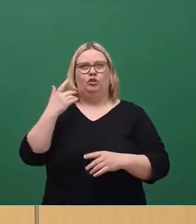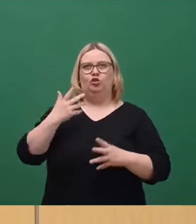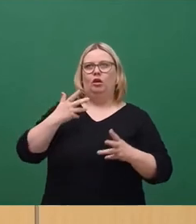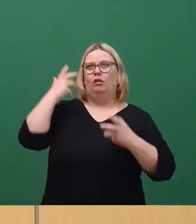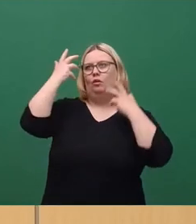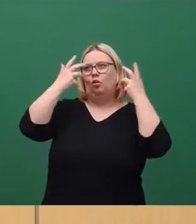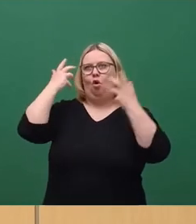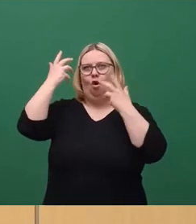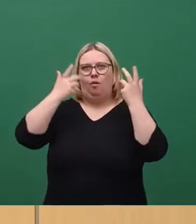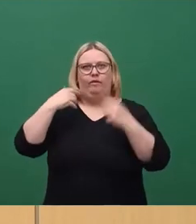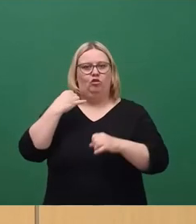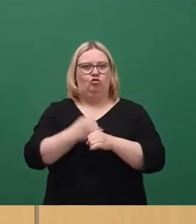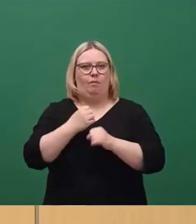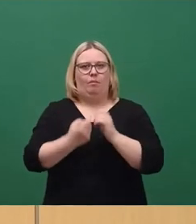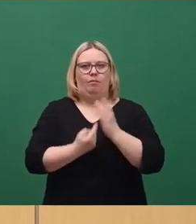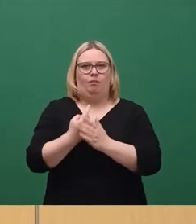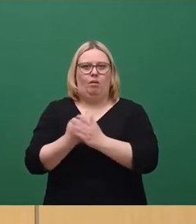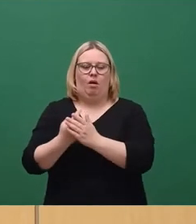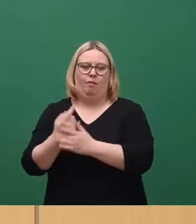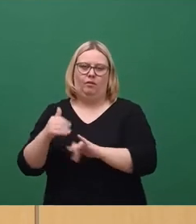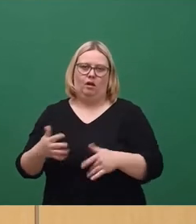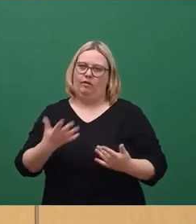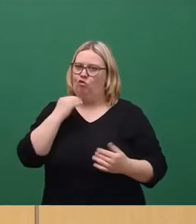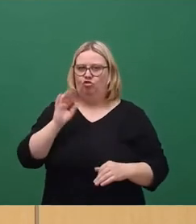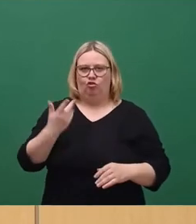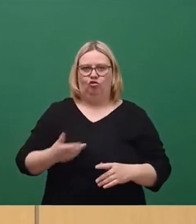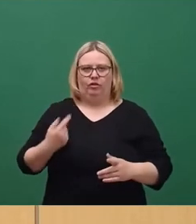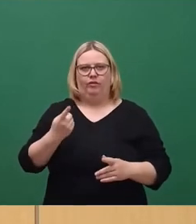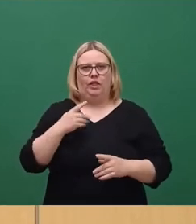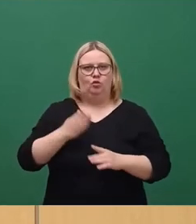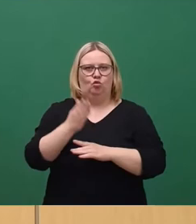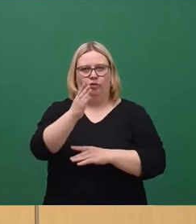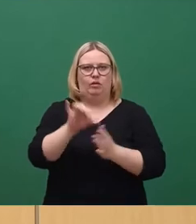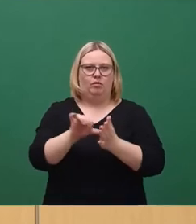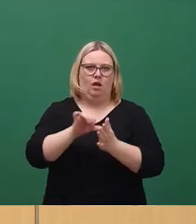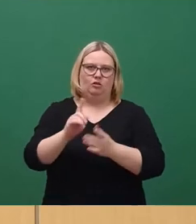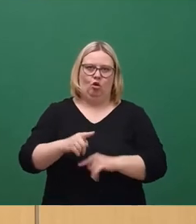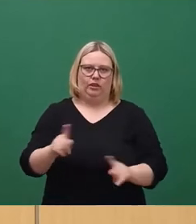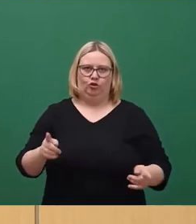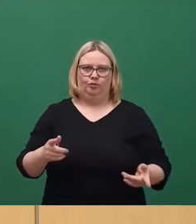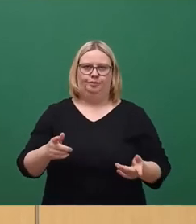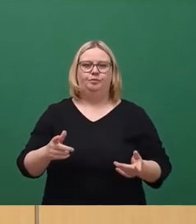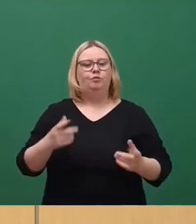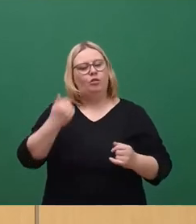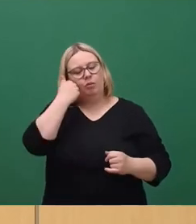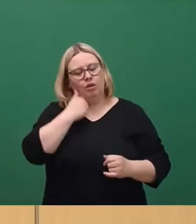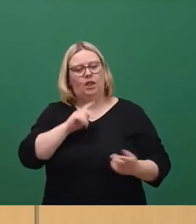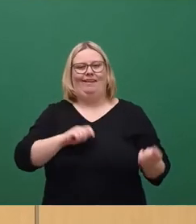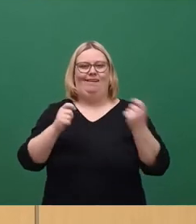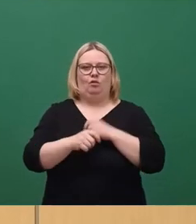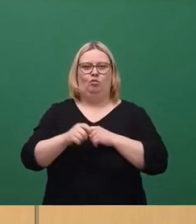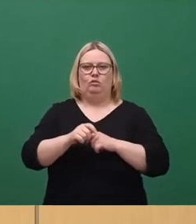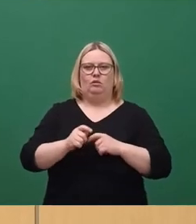diesem Rat immer wieder aufgebaut und konstruiert werden, in der Zukunft bläschen zu lassen. Stimmen Sie unserem Änderungsantrag zu.